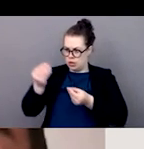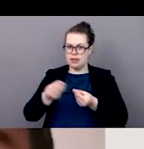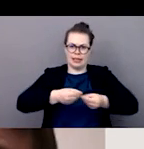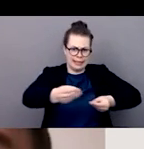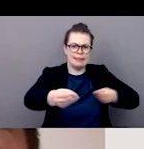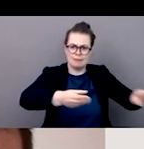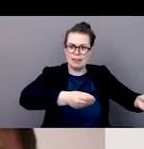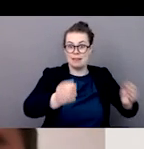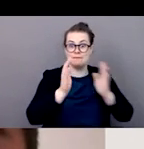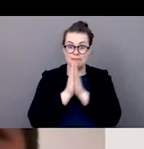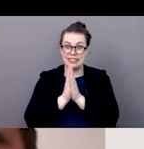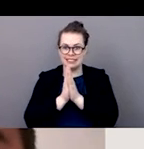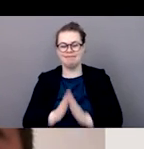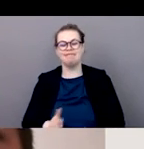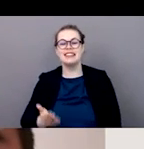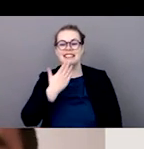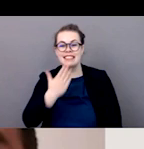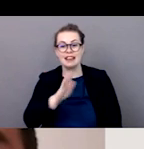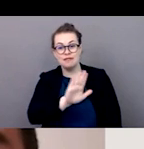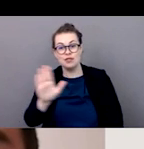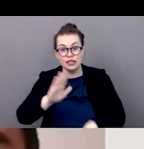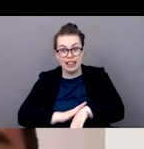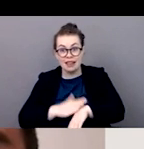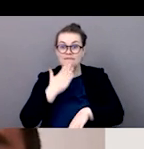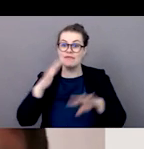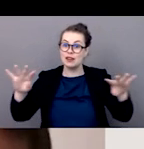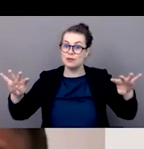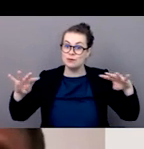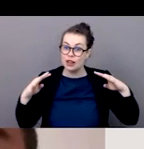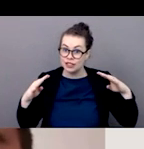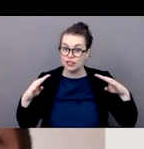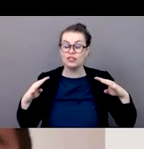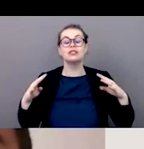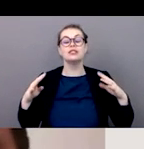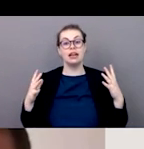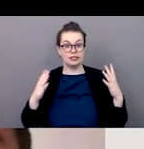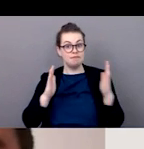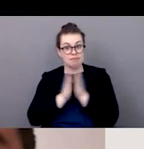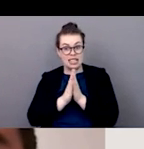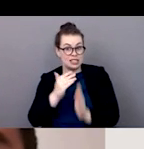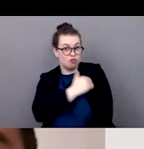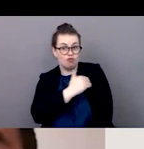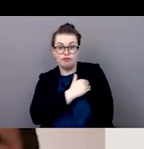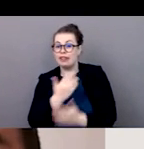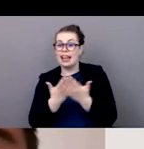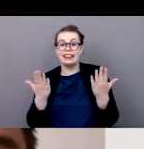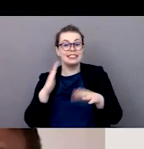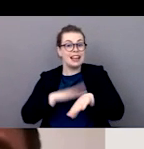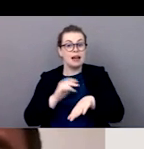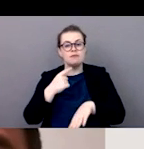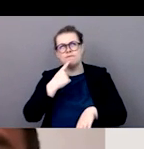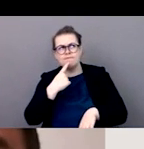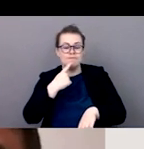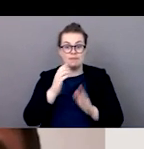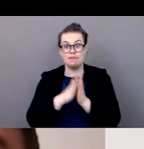disséminer ces résultats et ces principes avec ceci je voudrais vous remercier pour votre disponibilité aujourd'hui donc n'hésitez pas à nous contacter